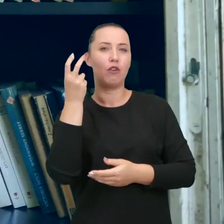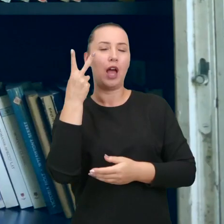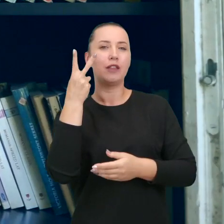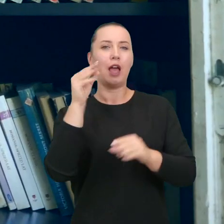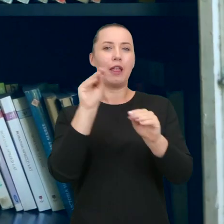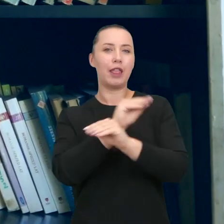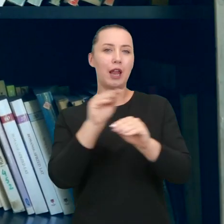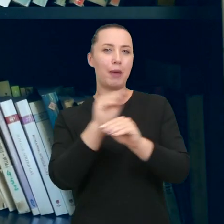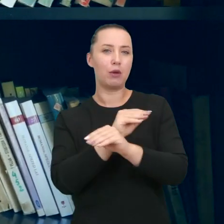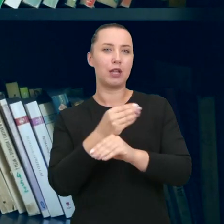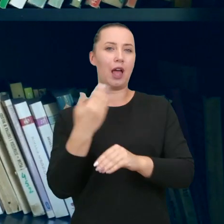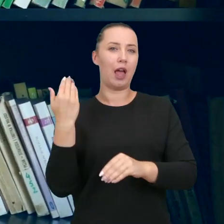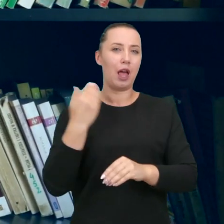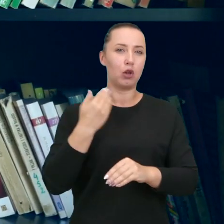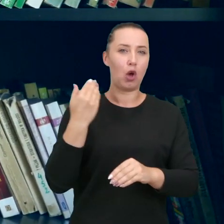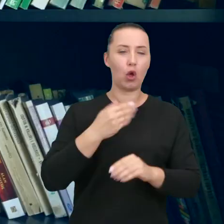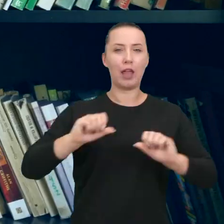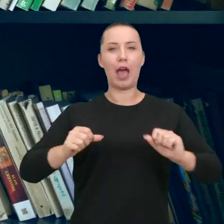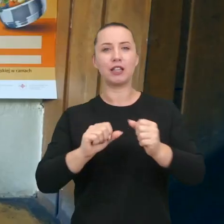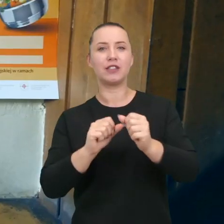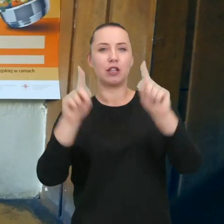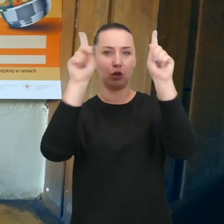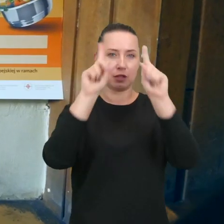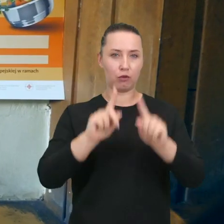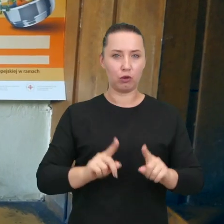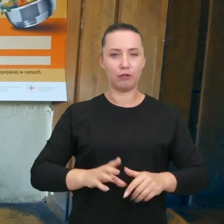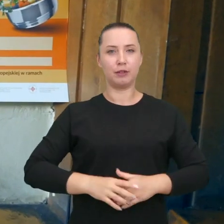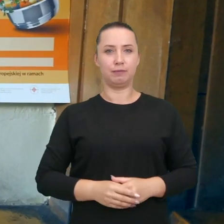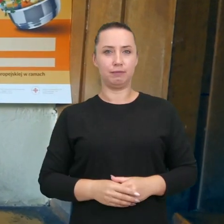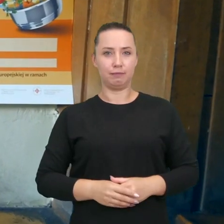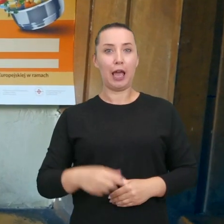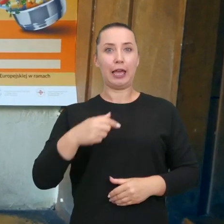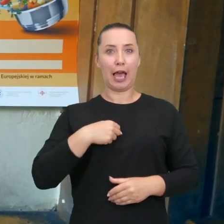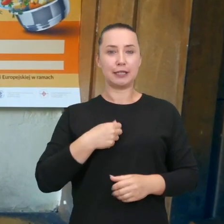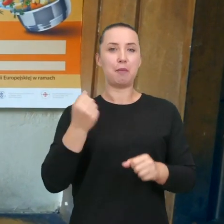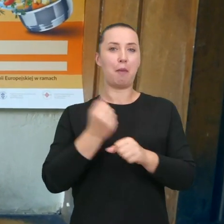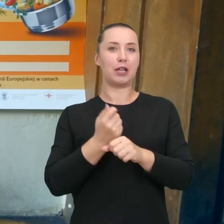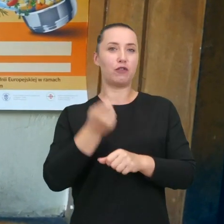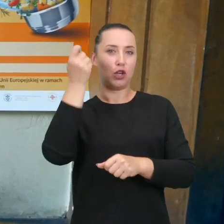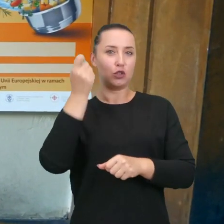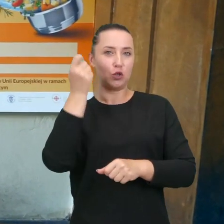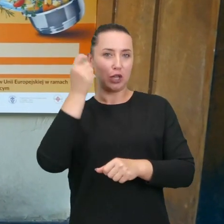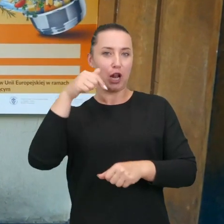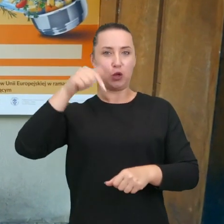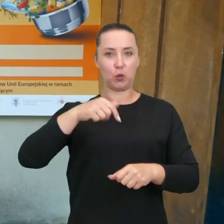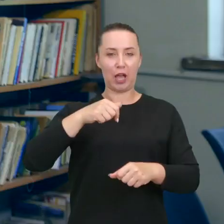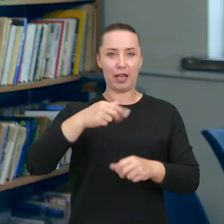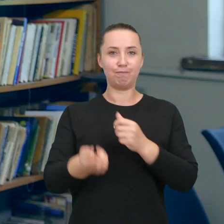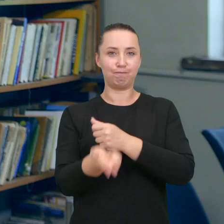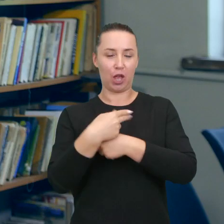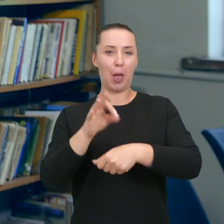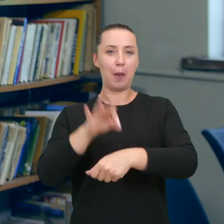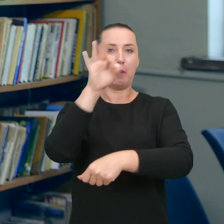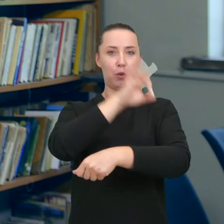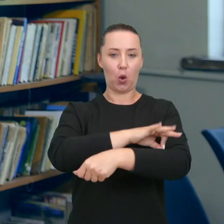prawnika, terapeuty uzależnień, aktywizatora zawodowego. Jestem pracownikiem socjalnym w projekcie, który działa